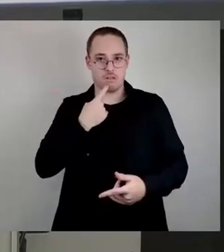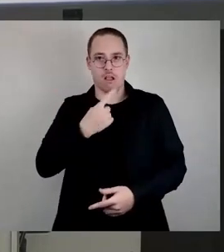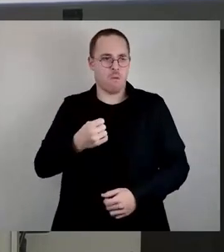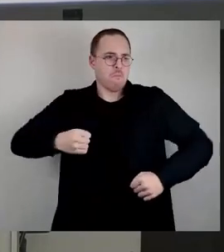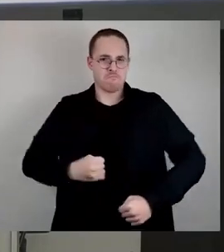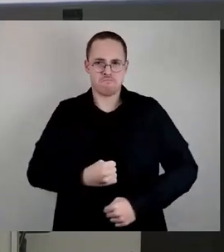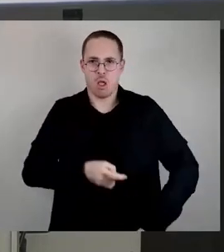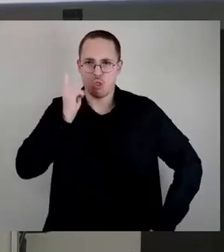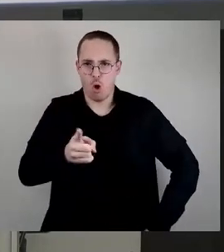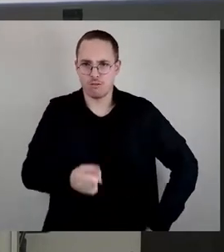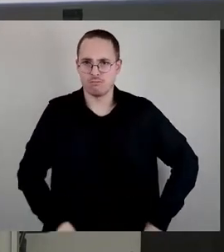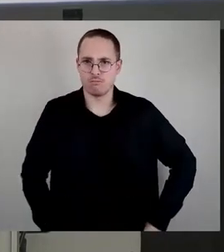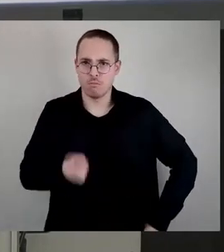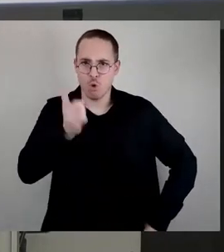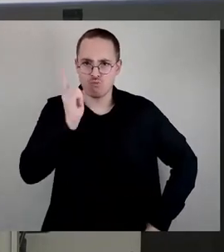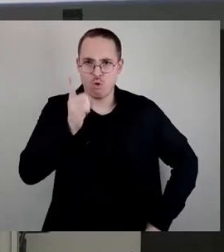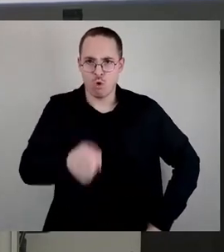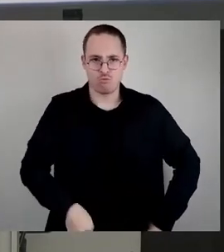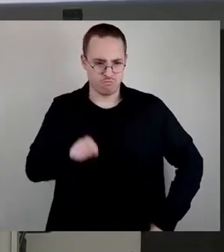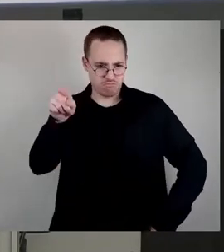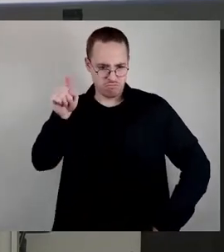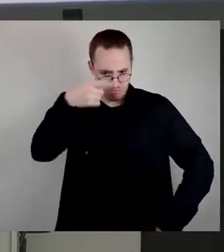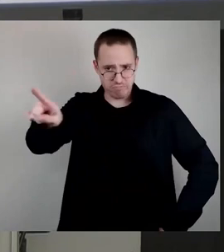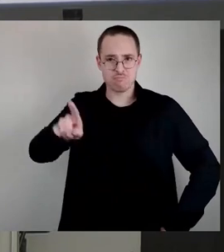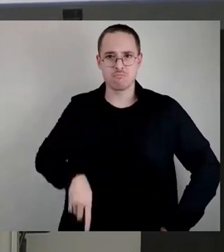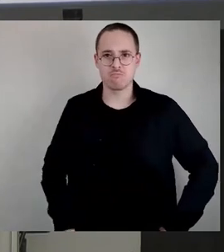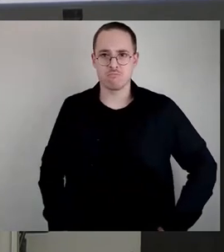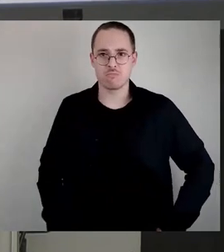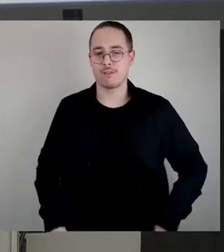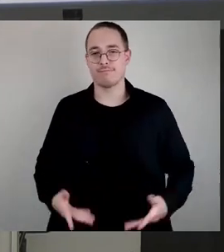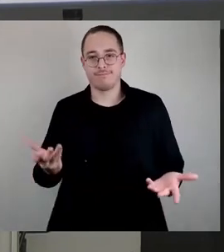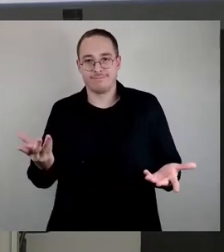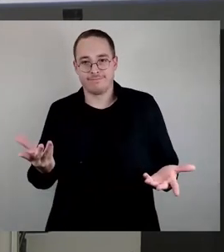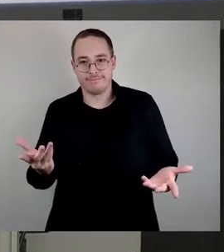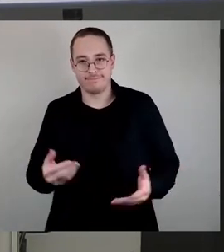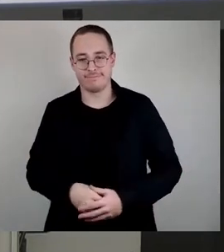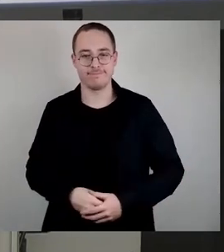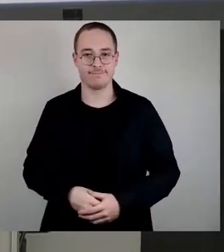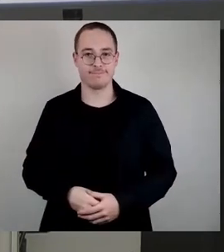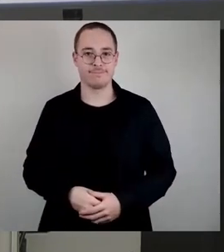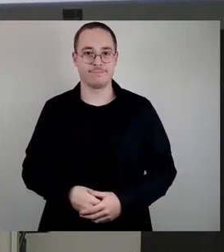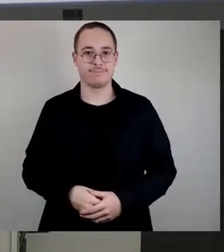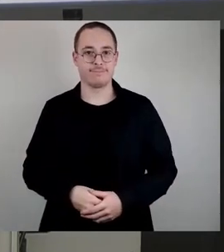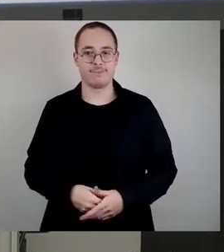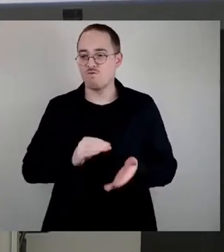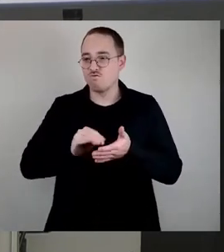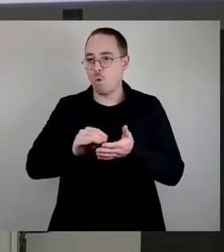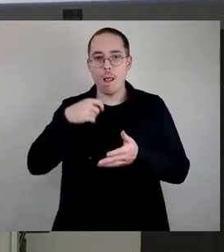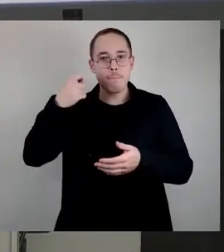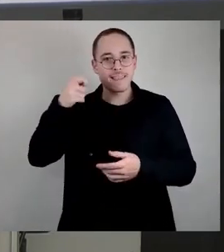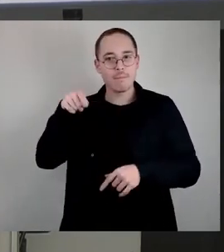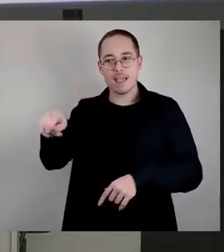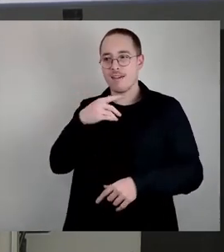müsst. Ihr müsst in die Alexanderherzenstraße. Es ist für einen Schulbetrieb, der sowieso mit Mangel an Lehrerinnen zu kämpfen hat,